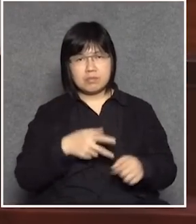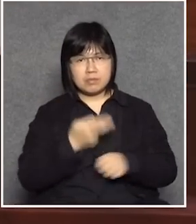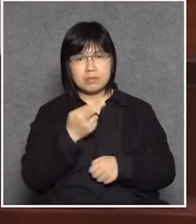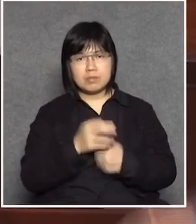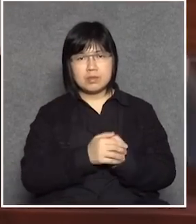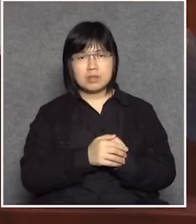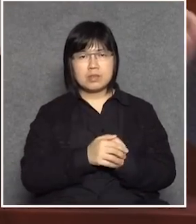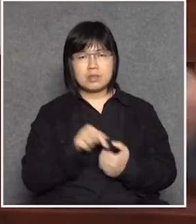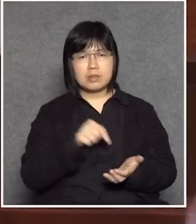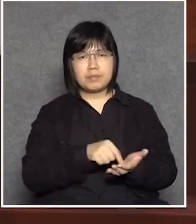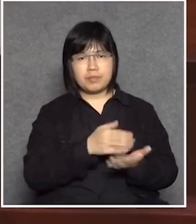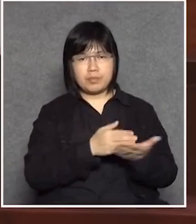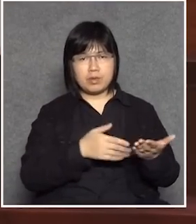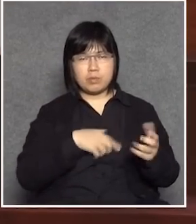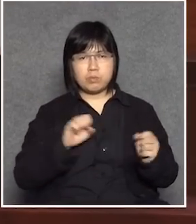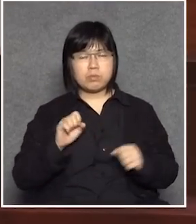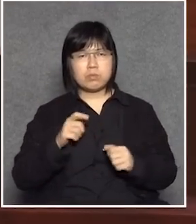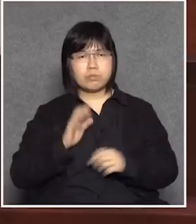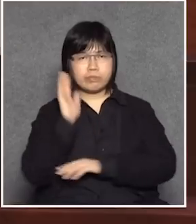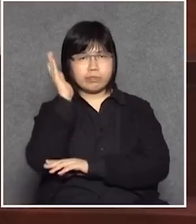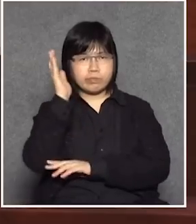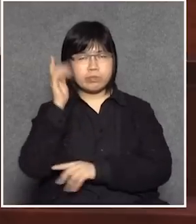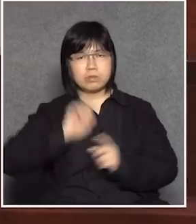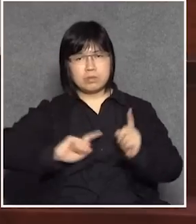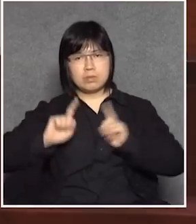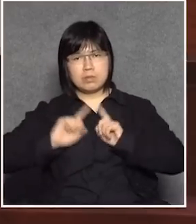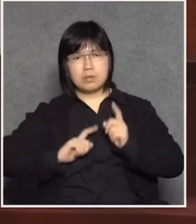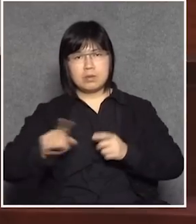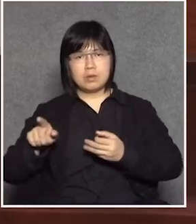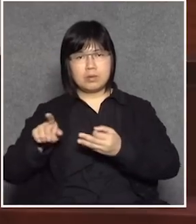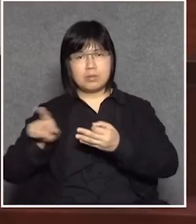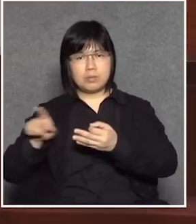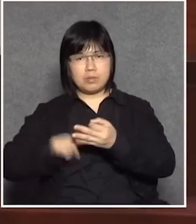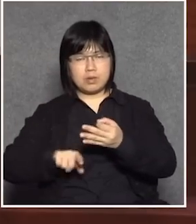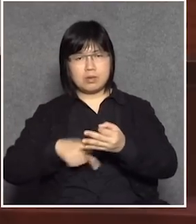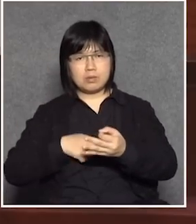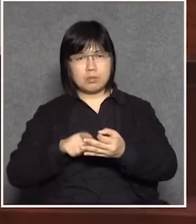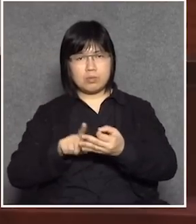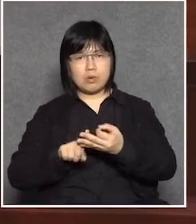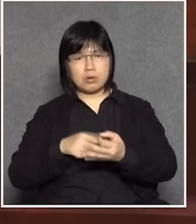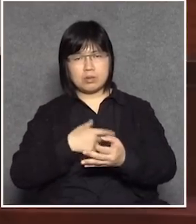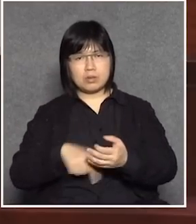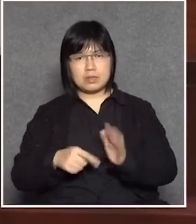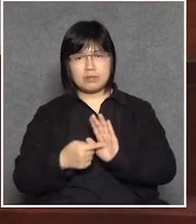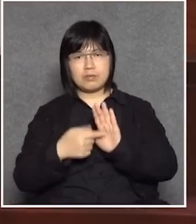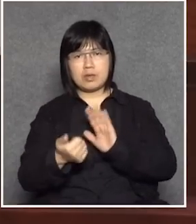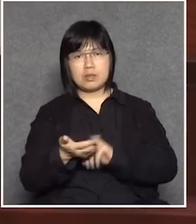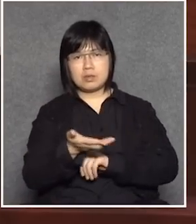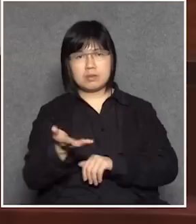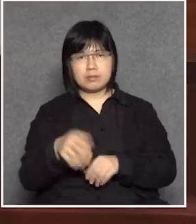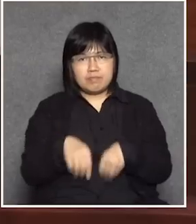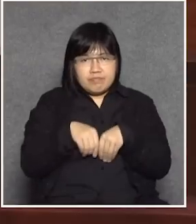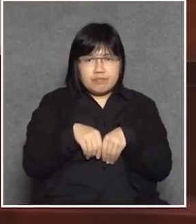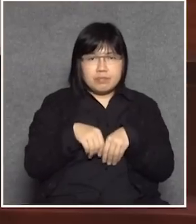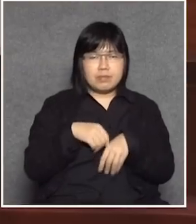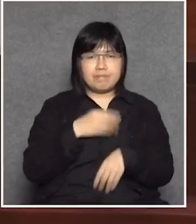部分大家都可以發現黃毓民議了一個良好的示範你們這群鵪鶉吃光瓦